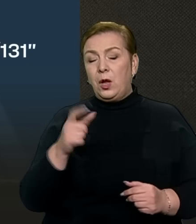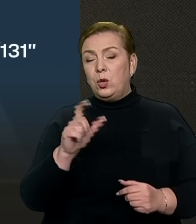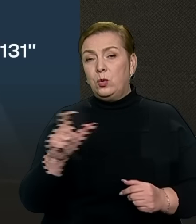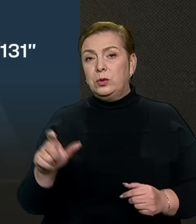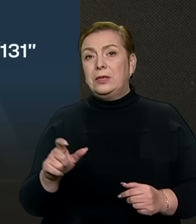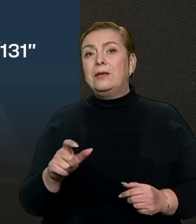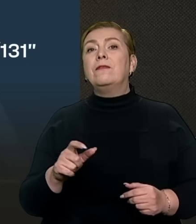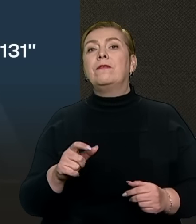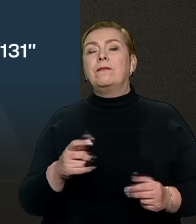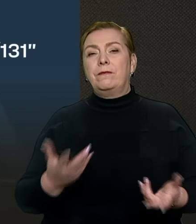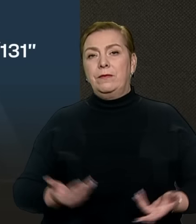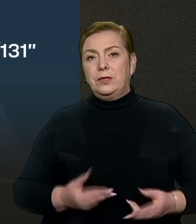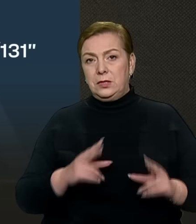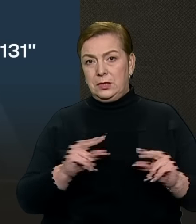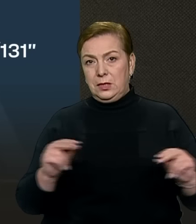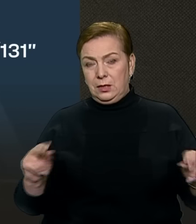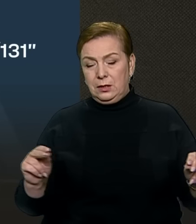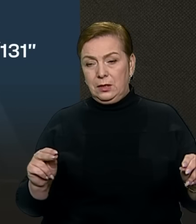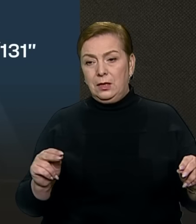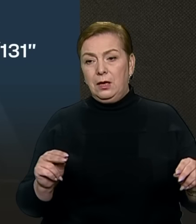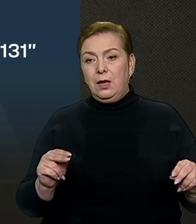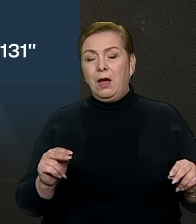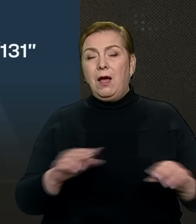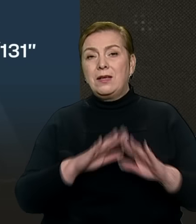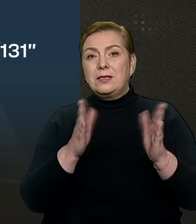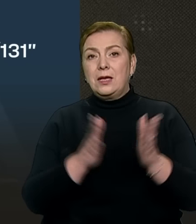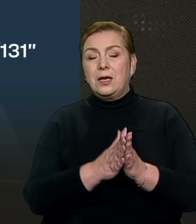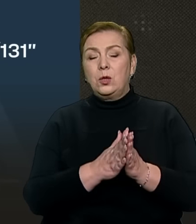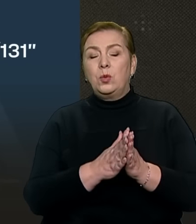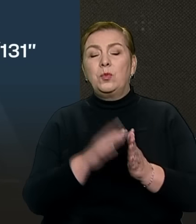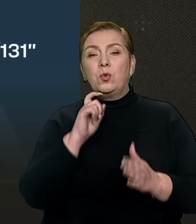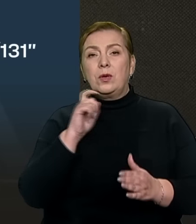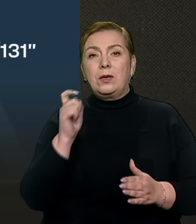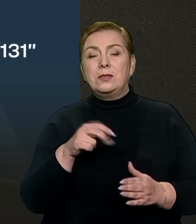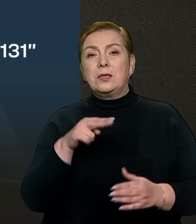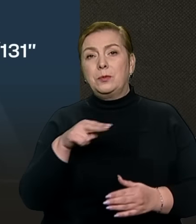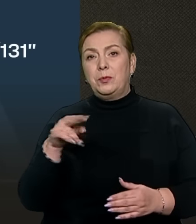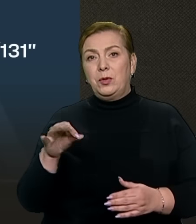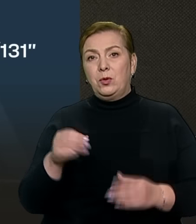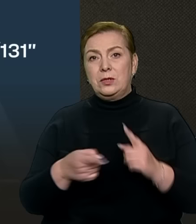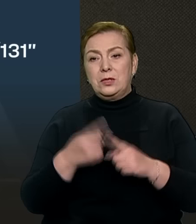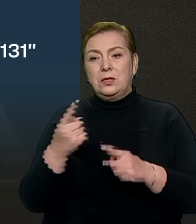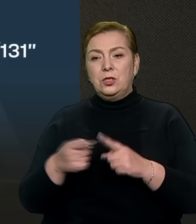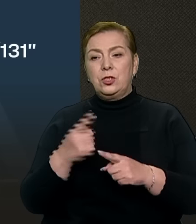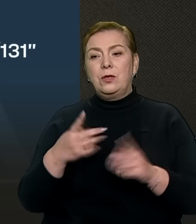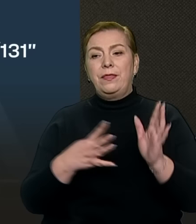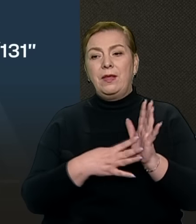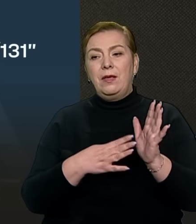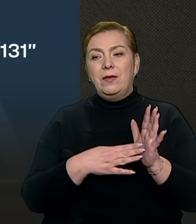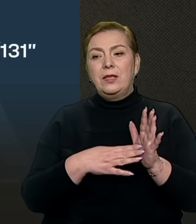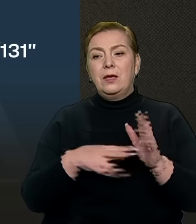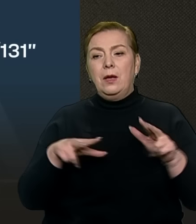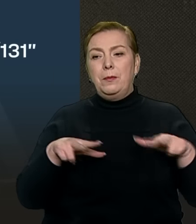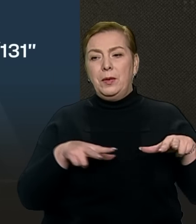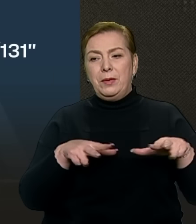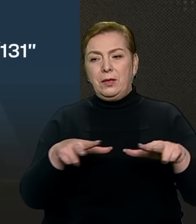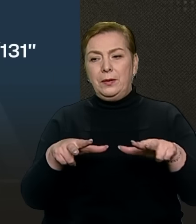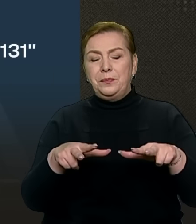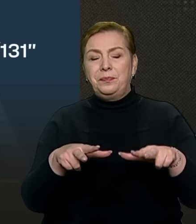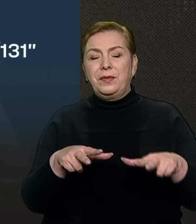Загалом українська ППО знищила 9 БПЛА з 14-ти. Повідомили в телеграмі повітряні сили ЗСУ.